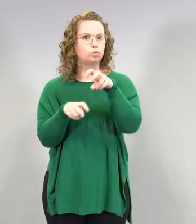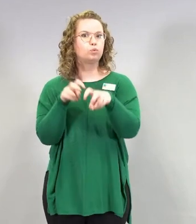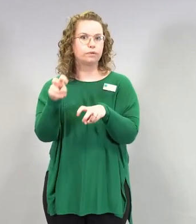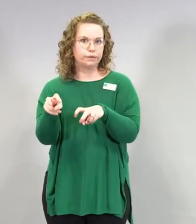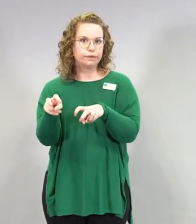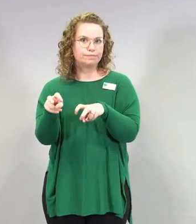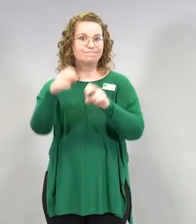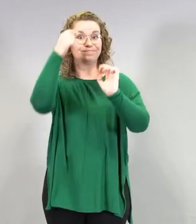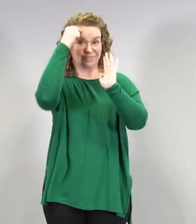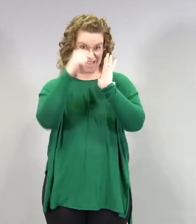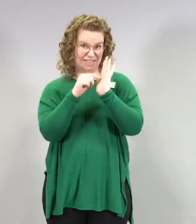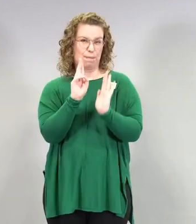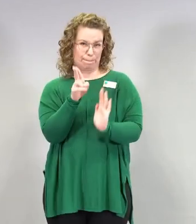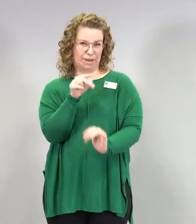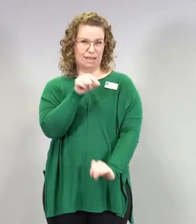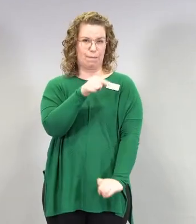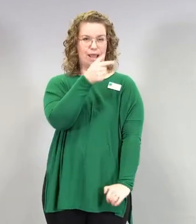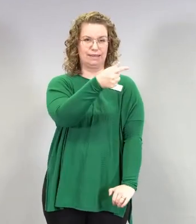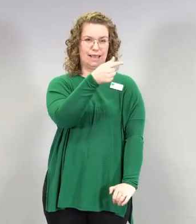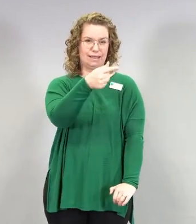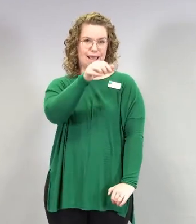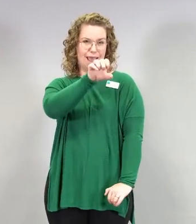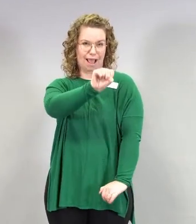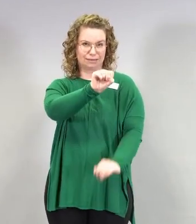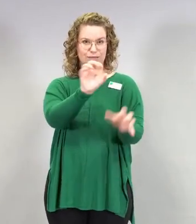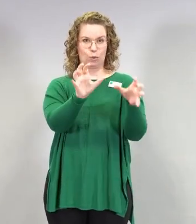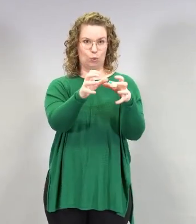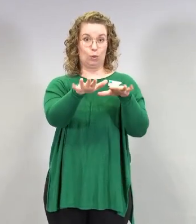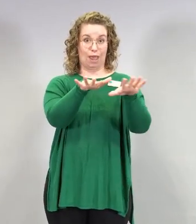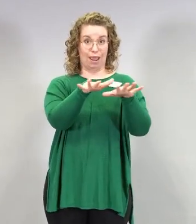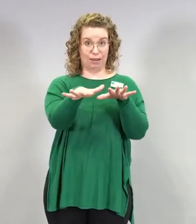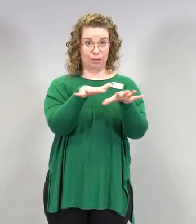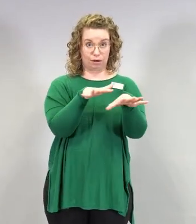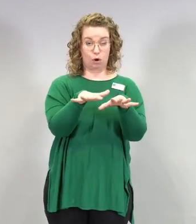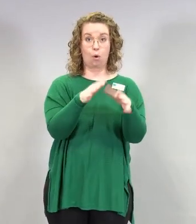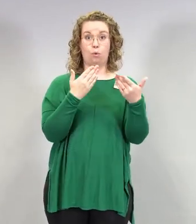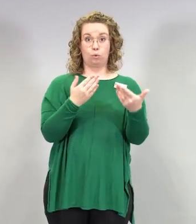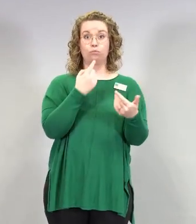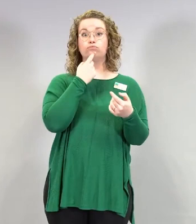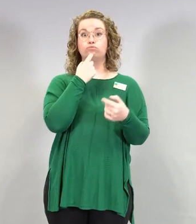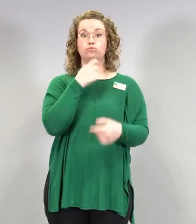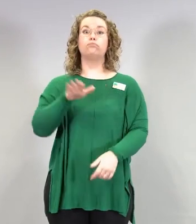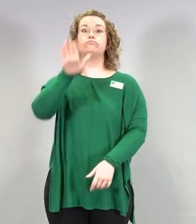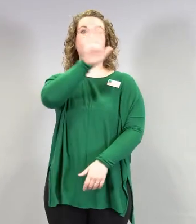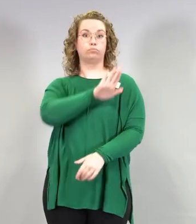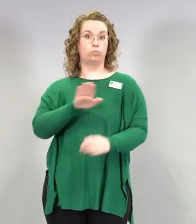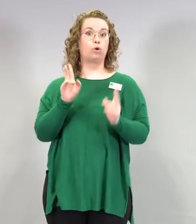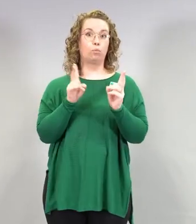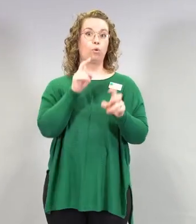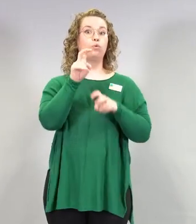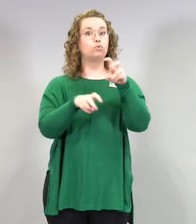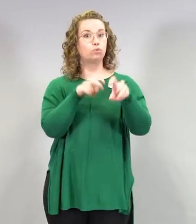TTS, tämä hyytymishäiriö, niin siitä on suomalaiset tutkimukset käynnissä ja varmaan kohta niistä saadaan